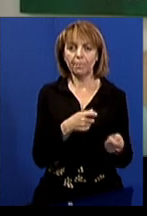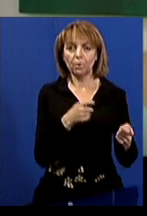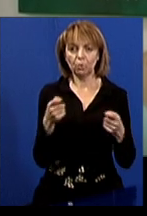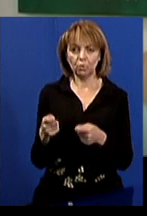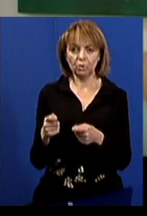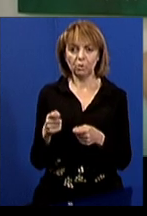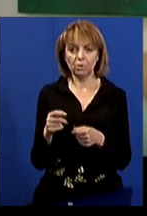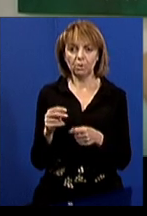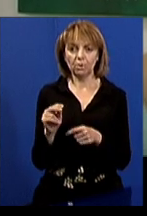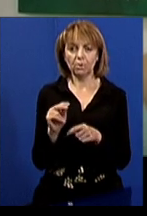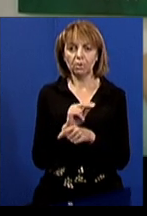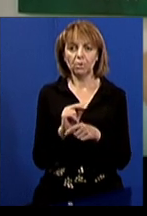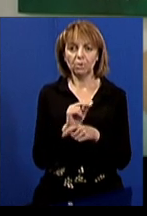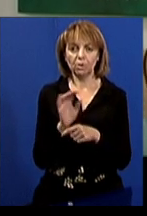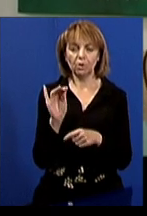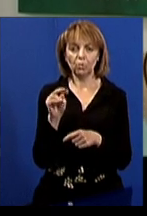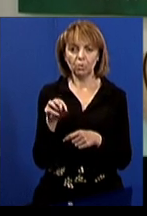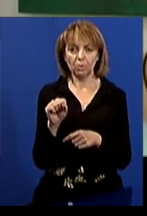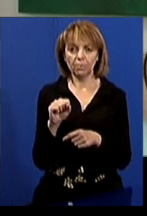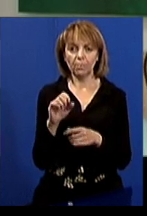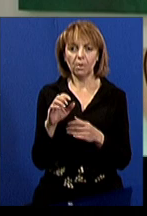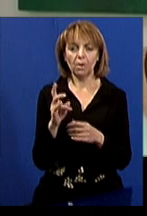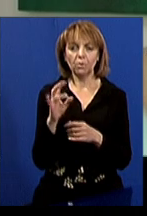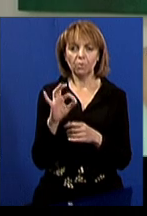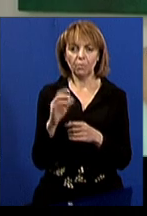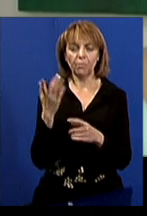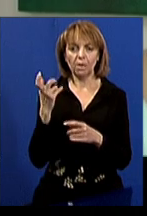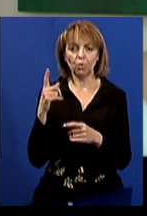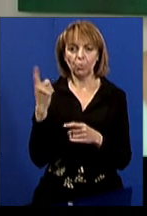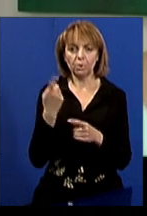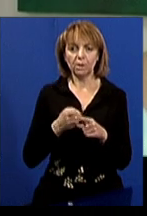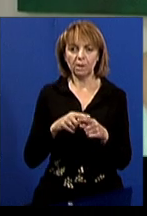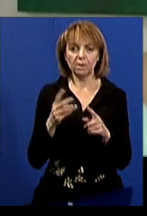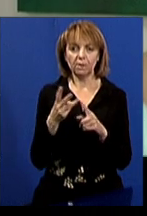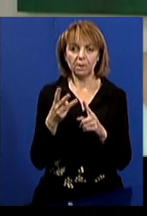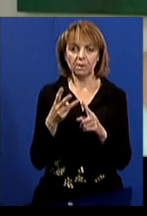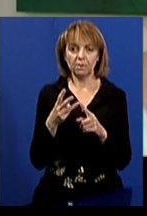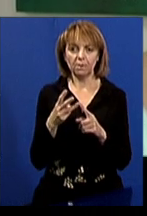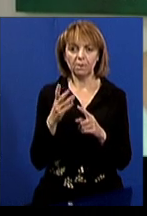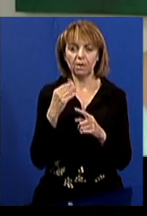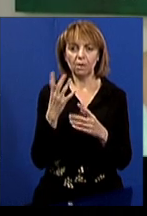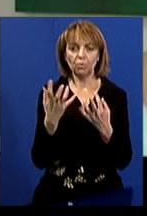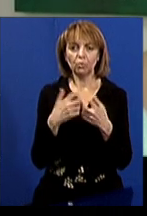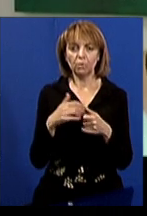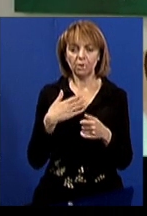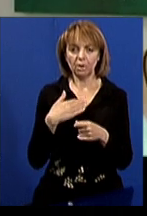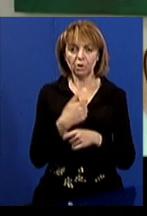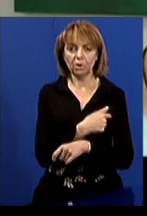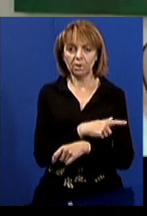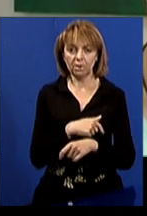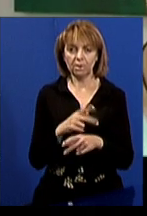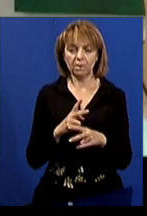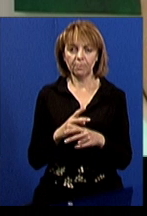янотовидну собаку, але у Харківській області це третя на рахунку нашої клініки,